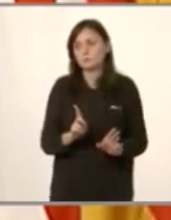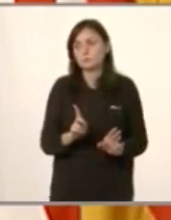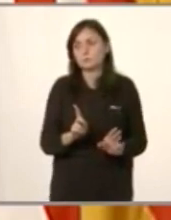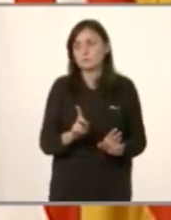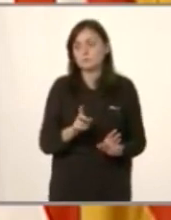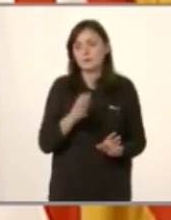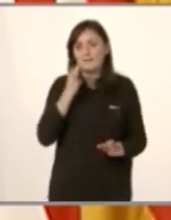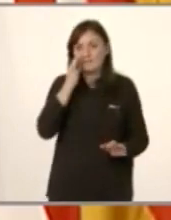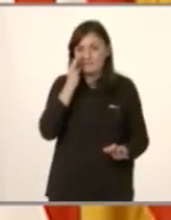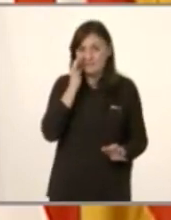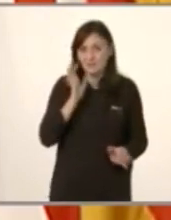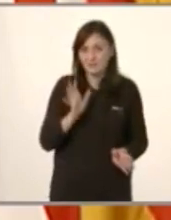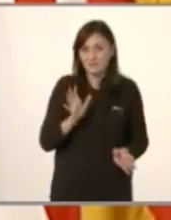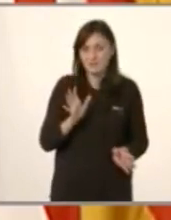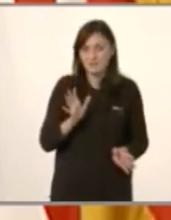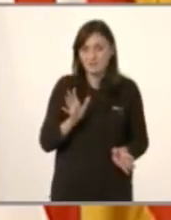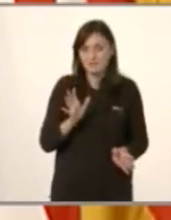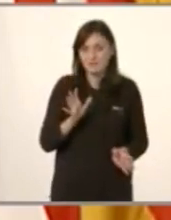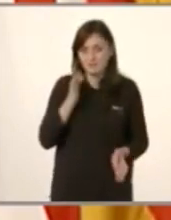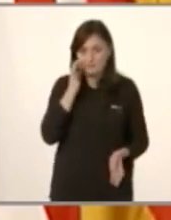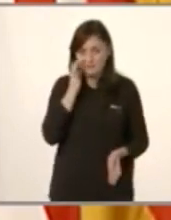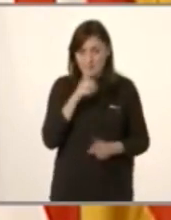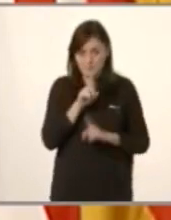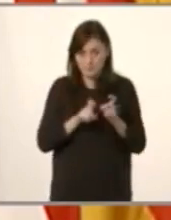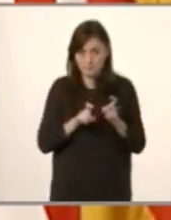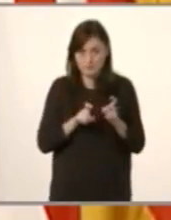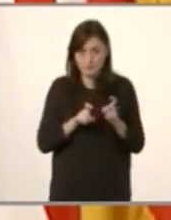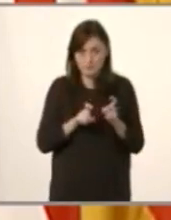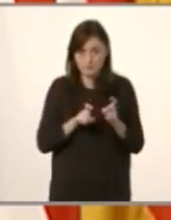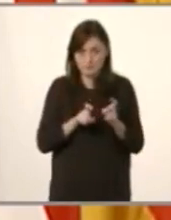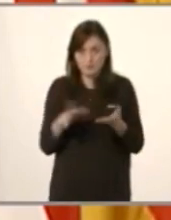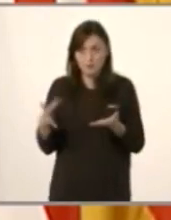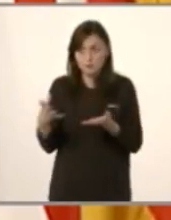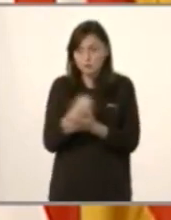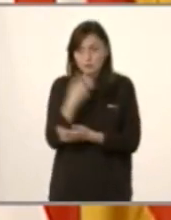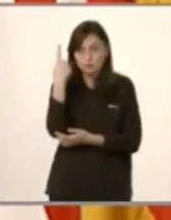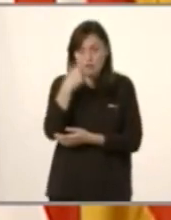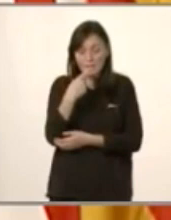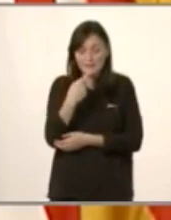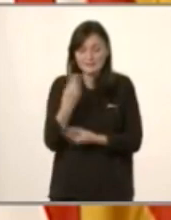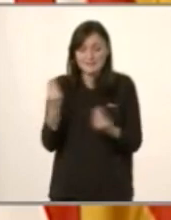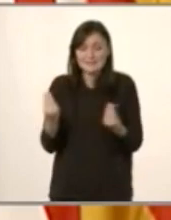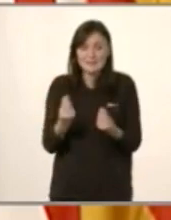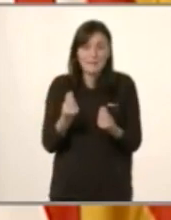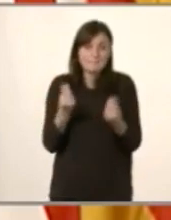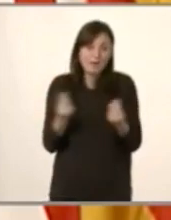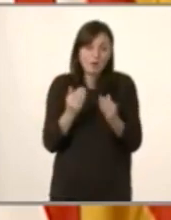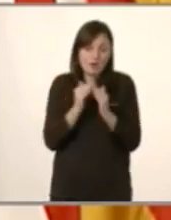En sèrio? En sèrio? No sabem tots que el més segur és quedar-nos a casa?